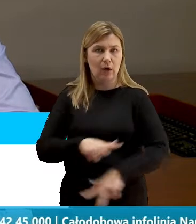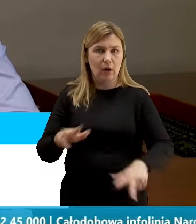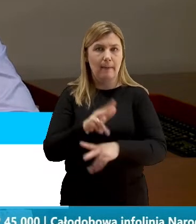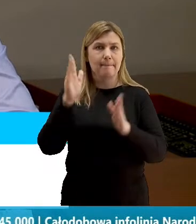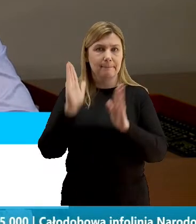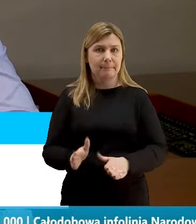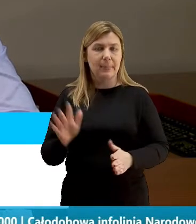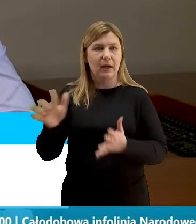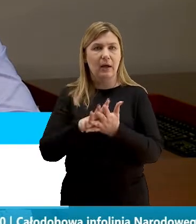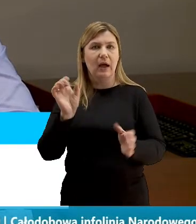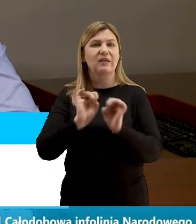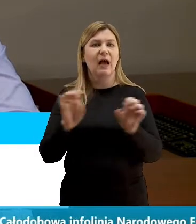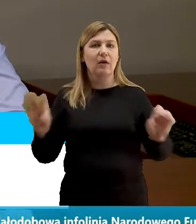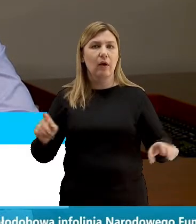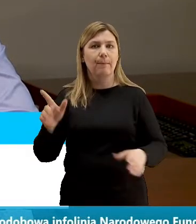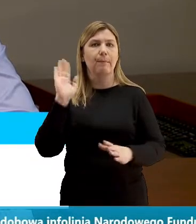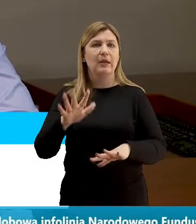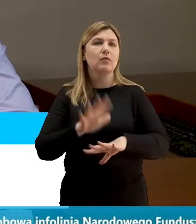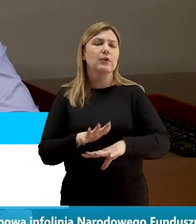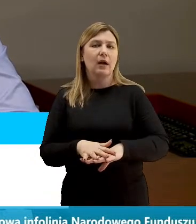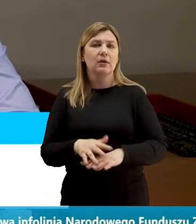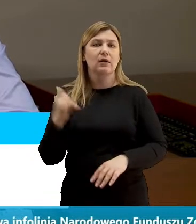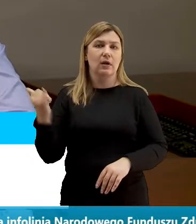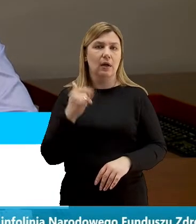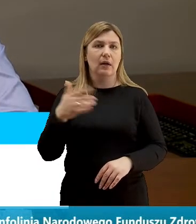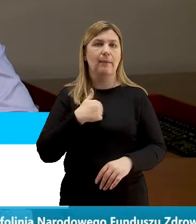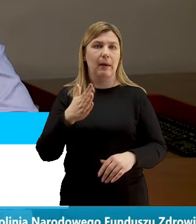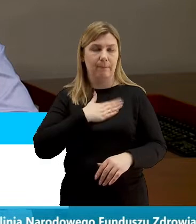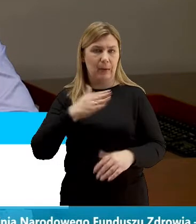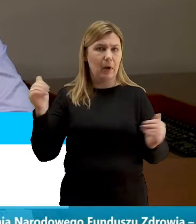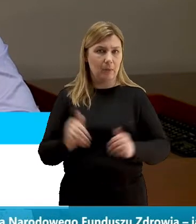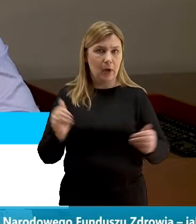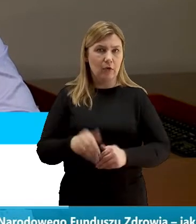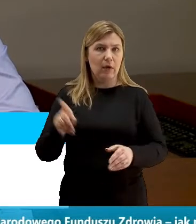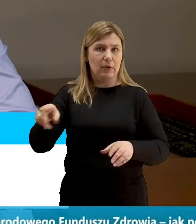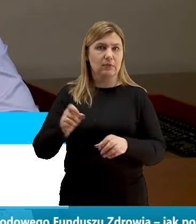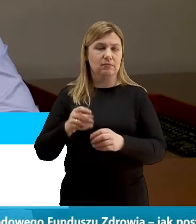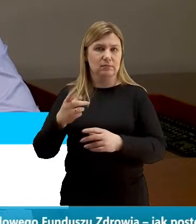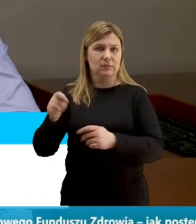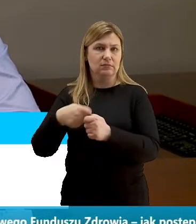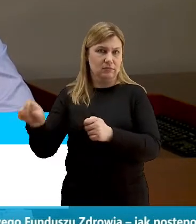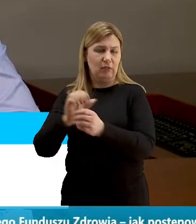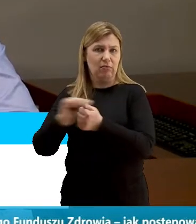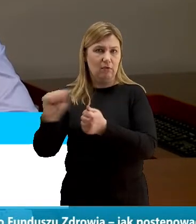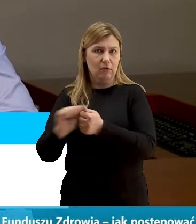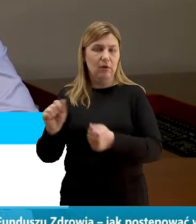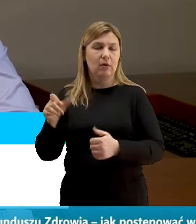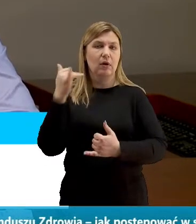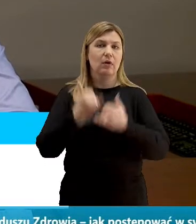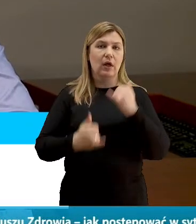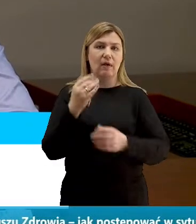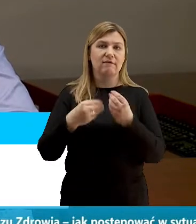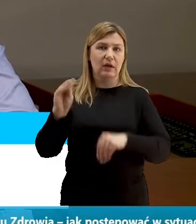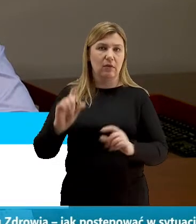charakter zakażonych, będą traktowane jako takie i my mamy takie możliwości, żeby je utylizować. Natomiast jeżeli okaże się jak do tej pory w większości przypadków